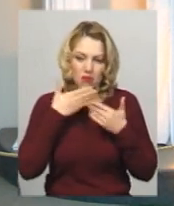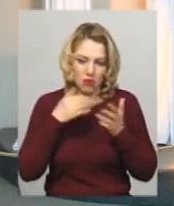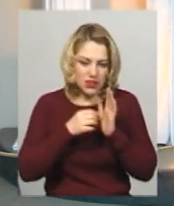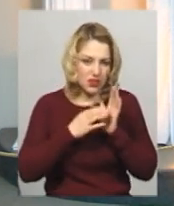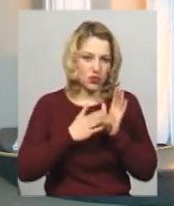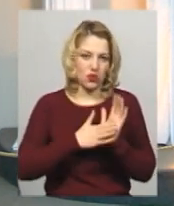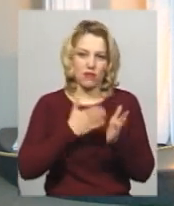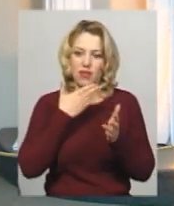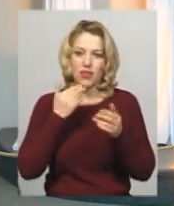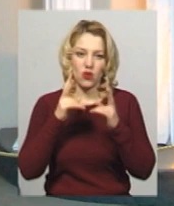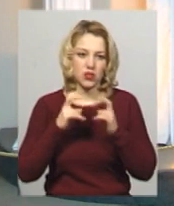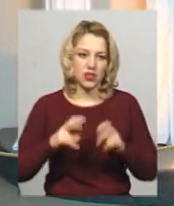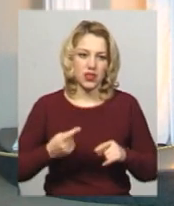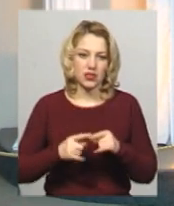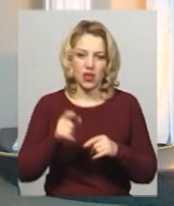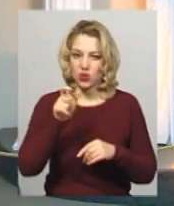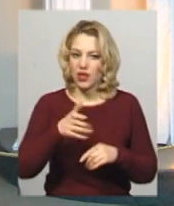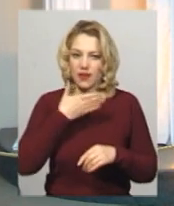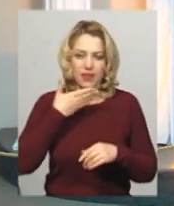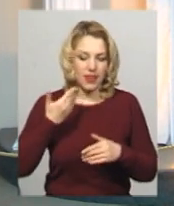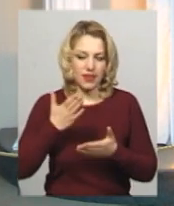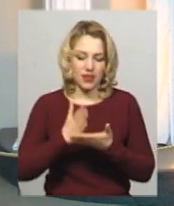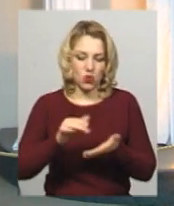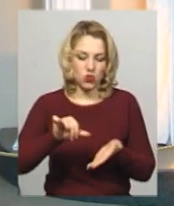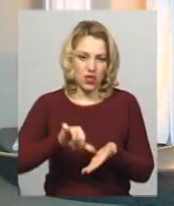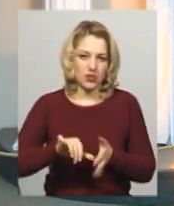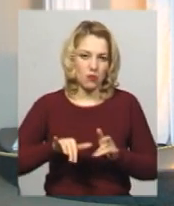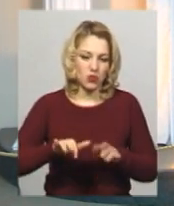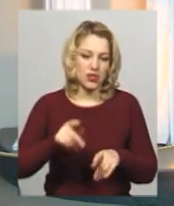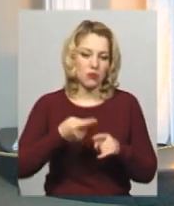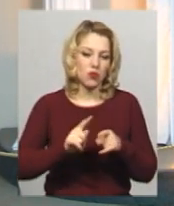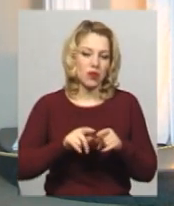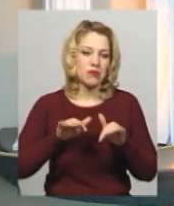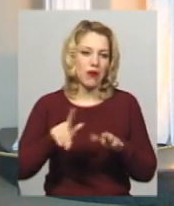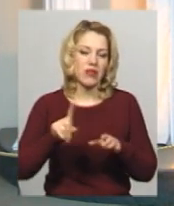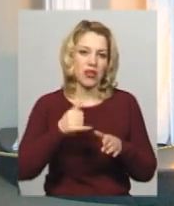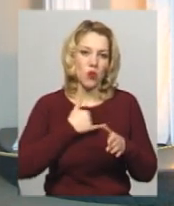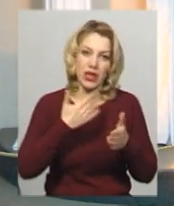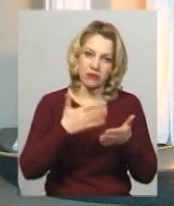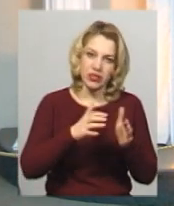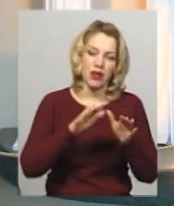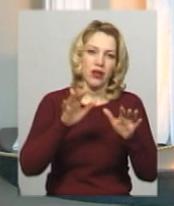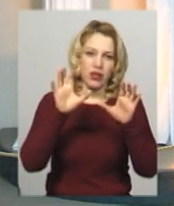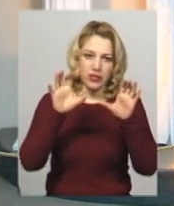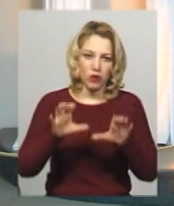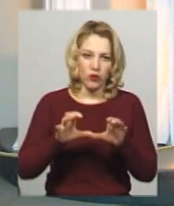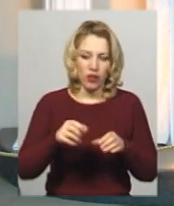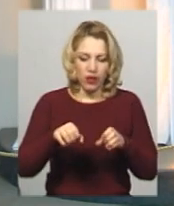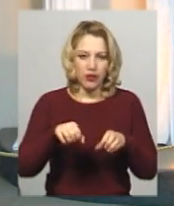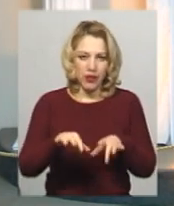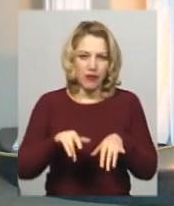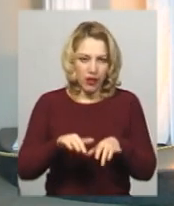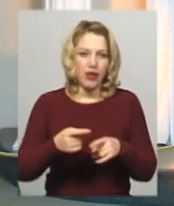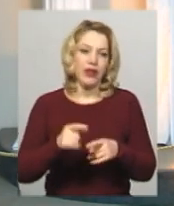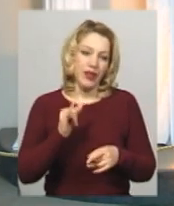відповідно, даний громадянин не є учасником процесу по тим справам, які в нас зареєстровані. Тому, відповідно, ми